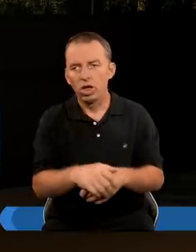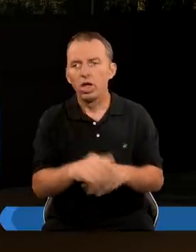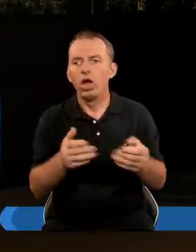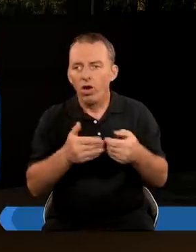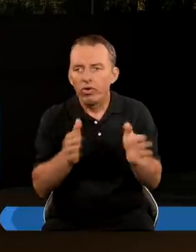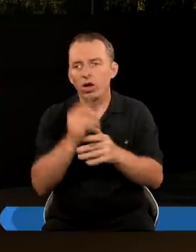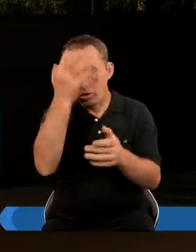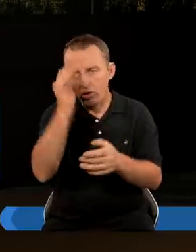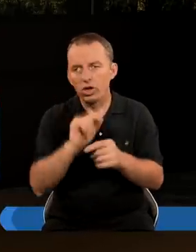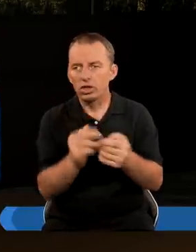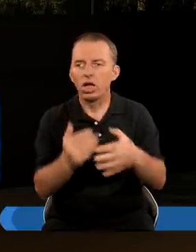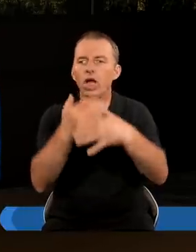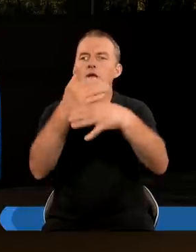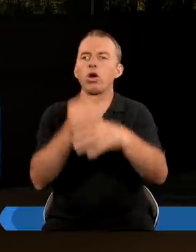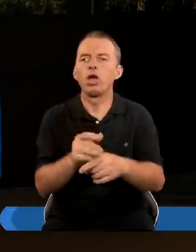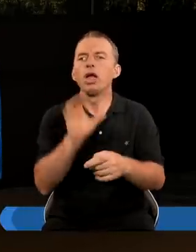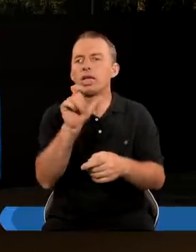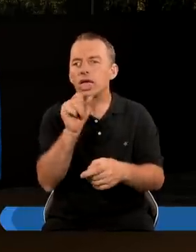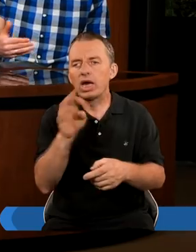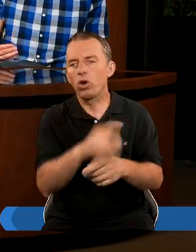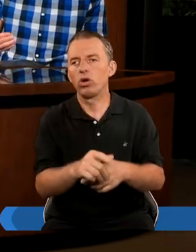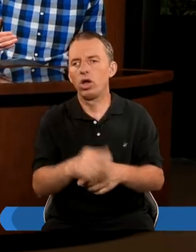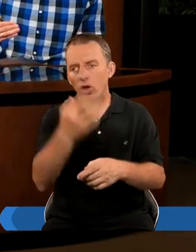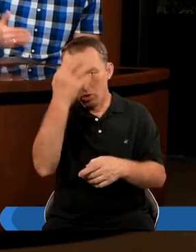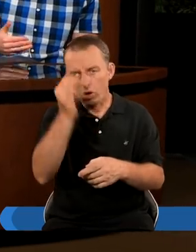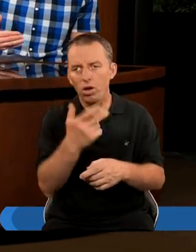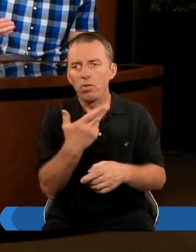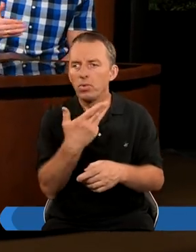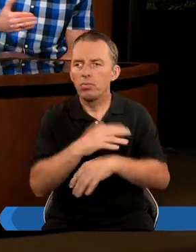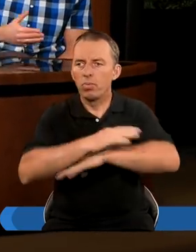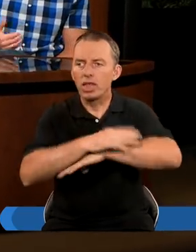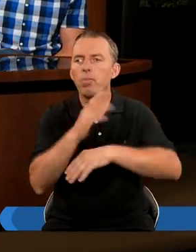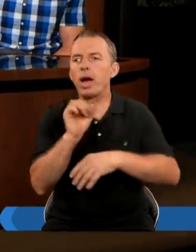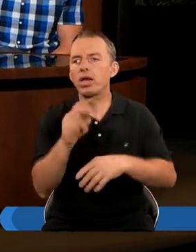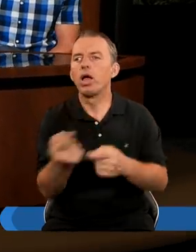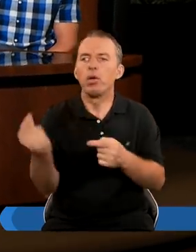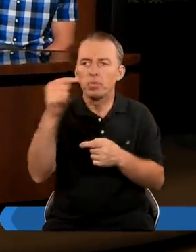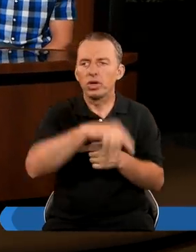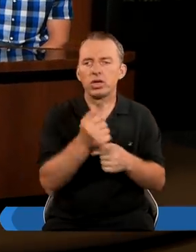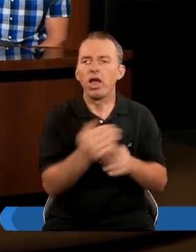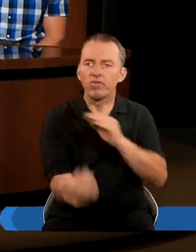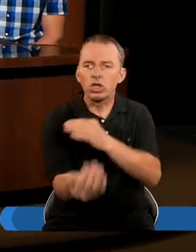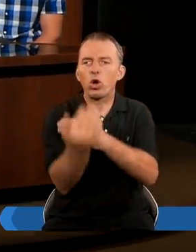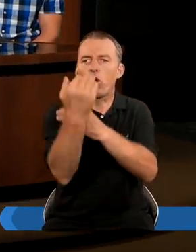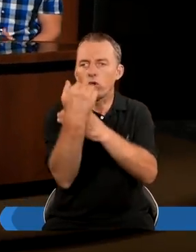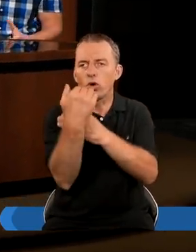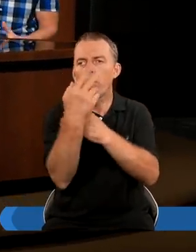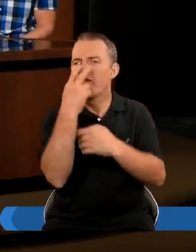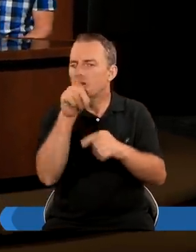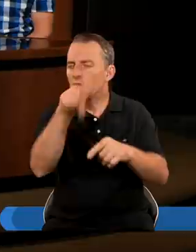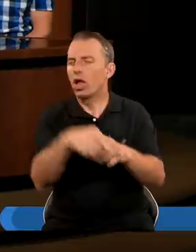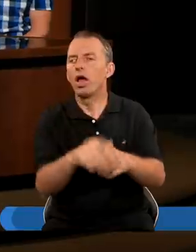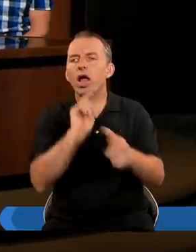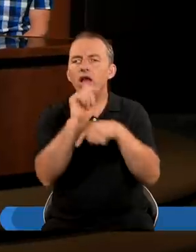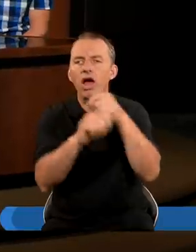wschodu Otworzy drogę dla królów ze wschodu Właśnie Cyrus jako król Medii Persii Przyszedł właśnie ze wschodu Więc